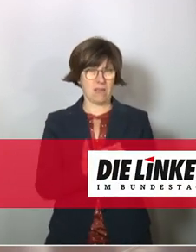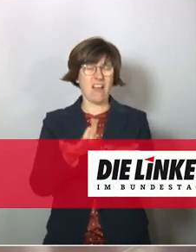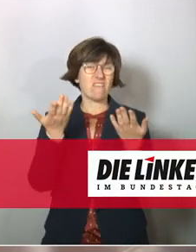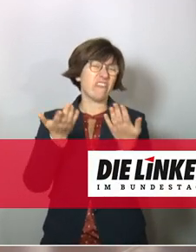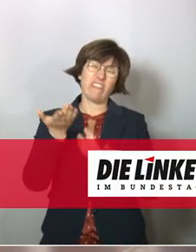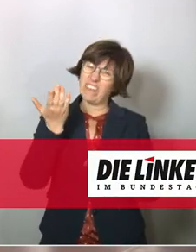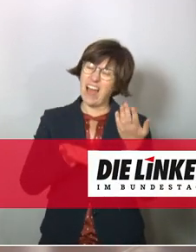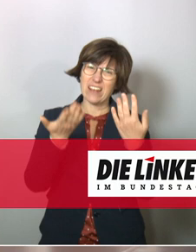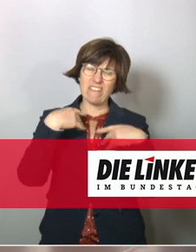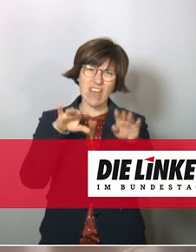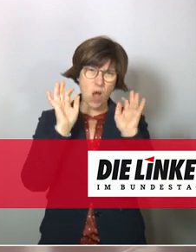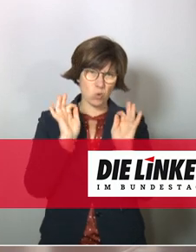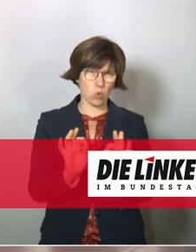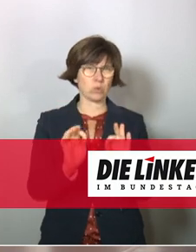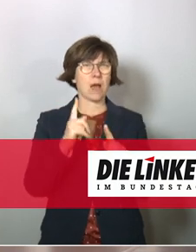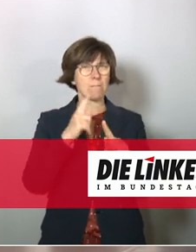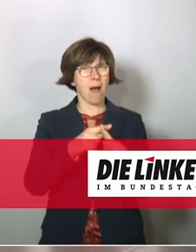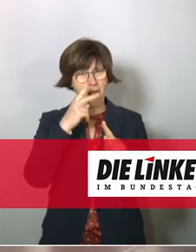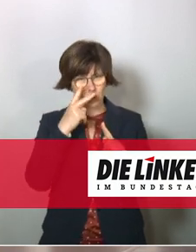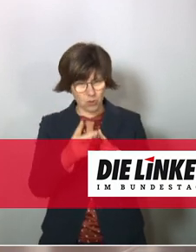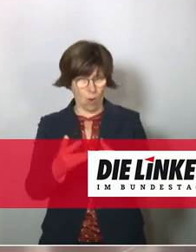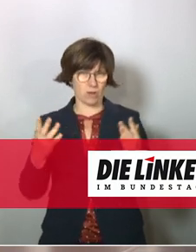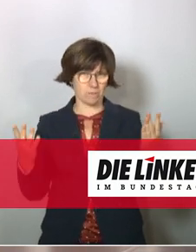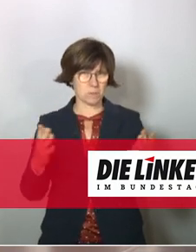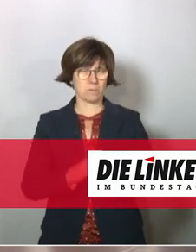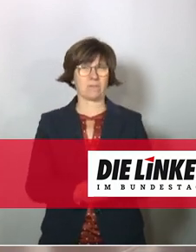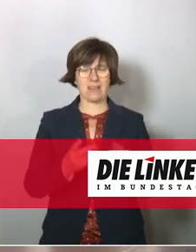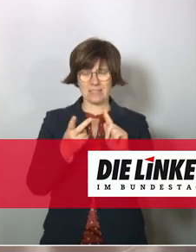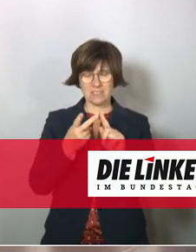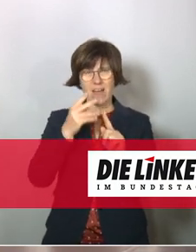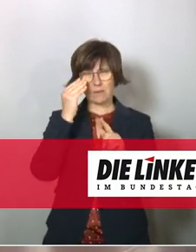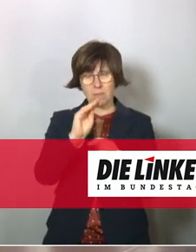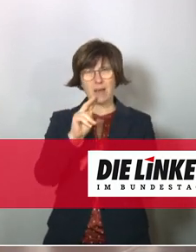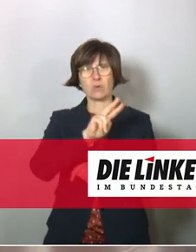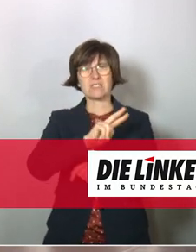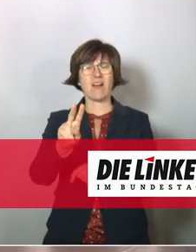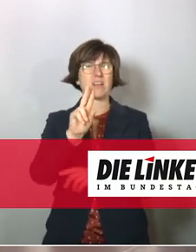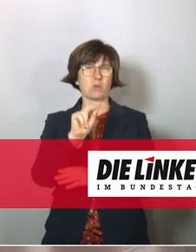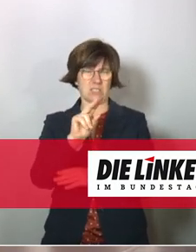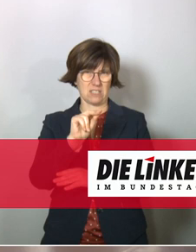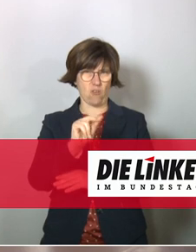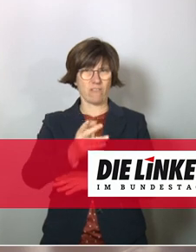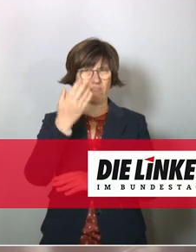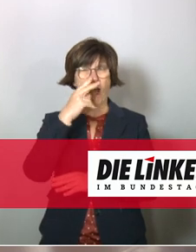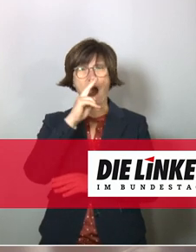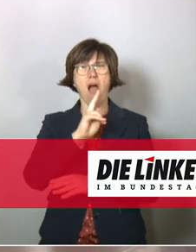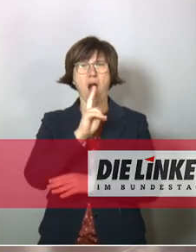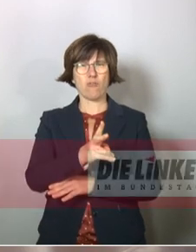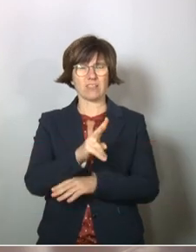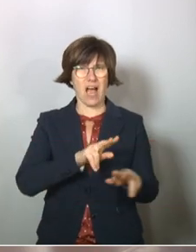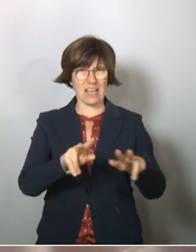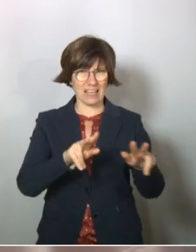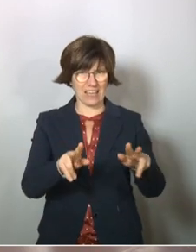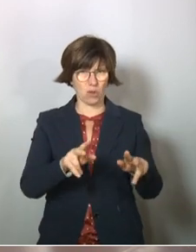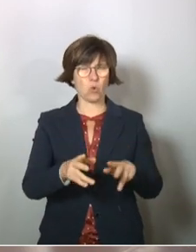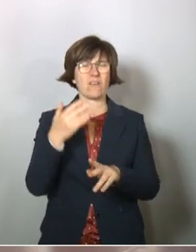vielleicht vernünftig gewesen, es sich einmal anzuschauen. Zweite Bemerkung. 2012 gab es im Auftrag der Regierung